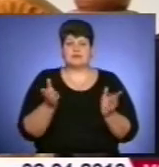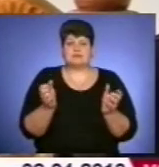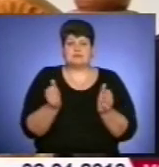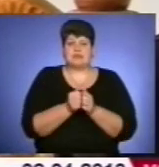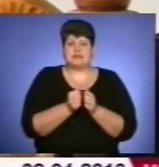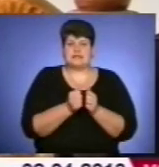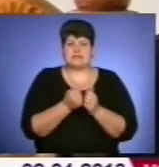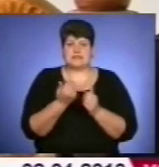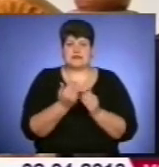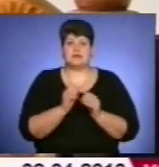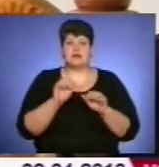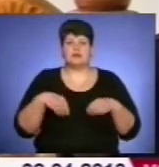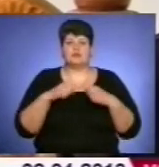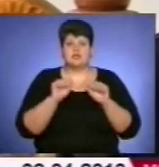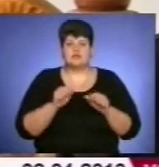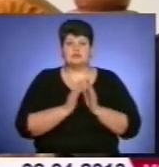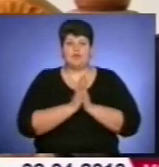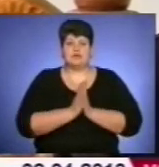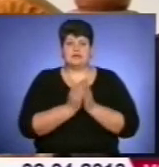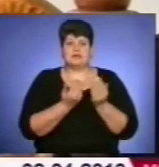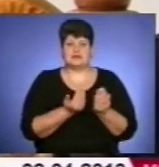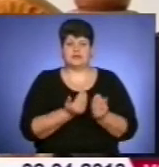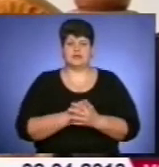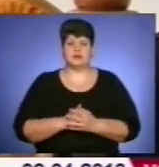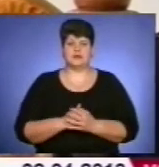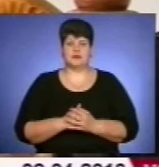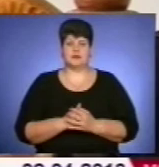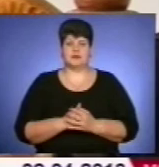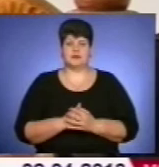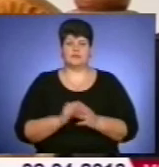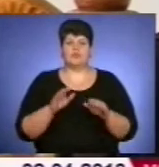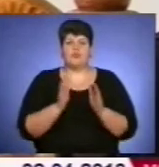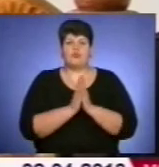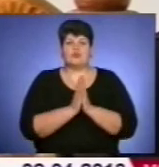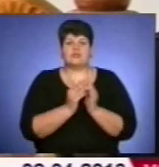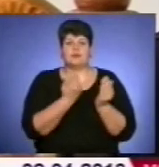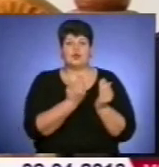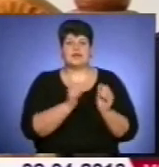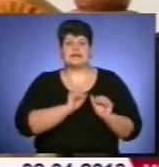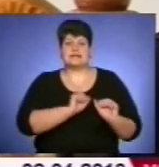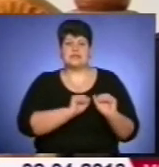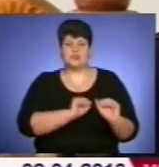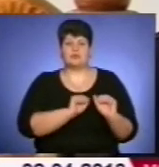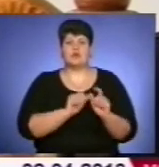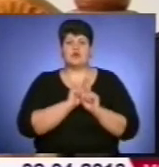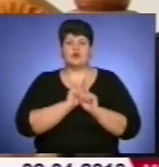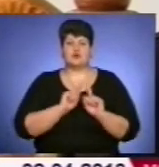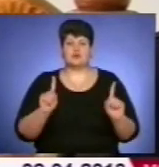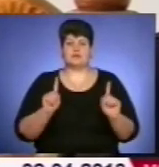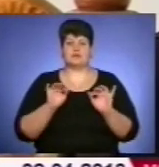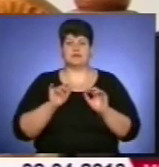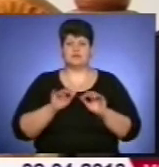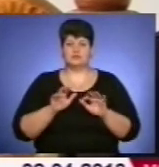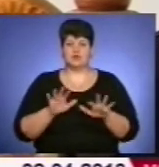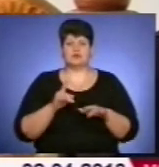можливість помолитися до них, дати можливість просити про їхнє заступництво, а особливий спосіб, щоби